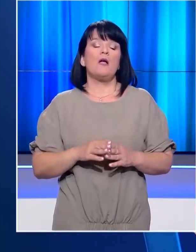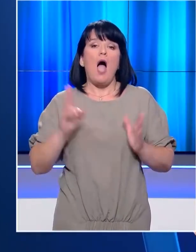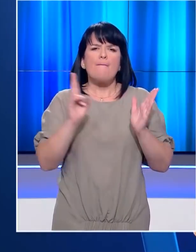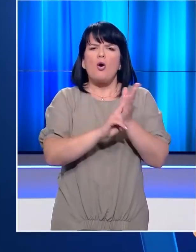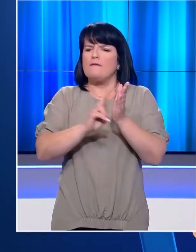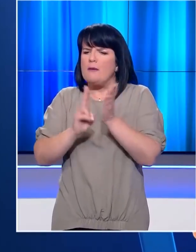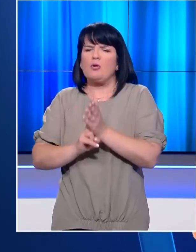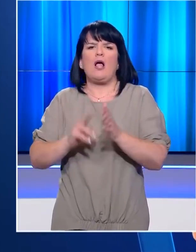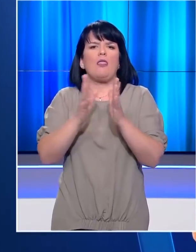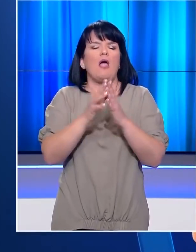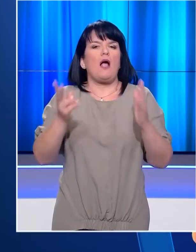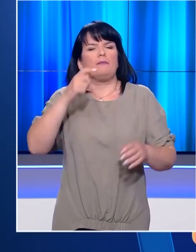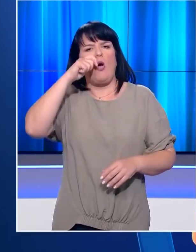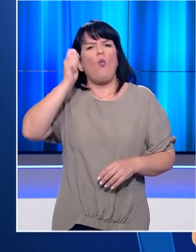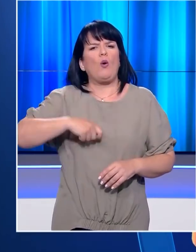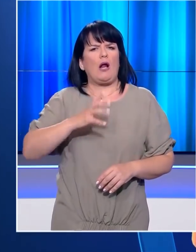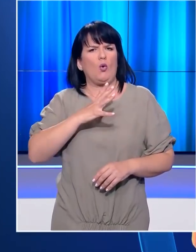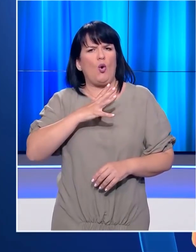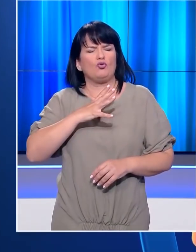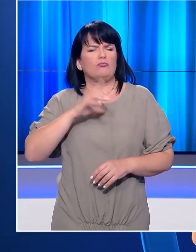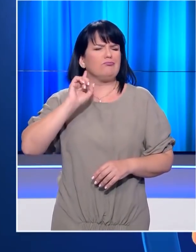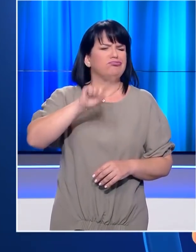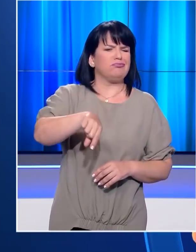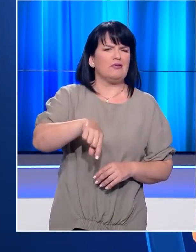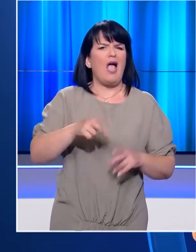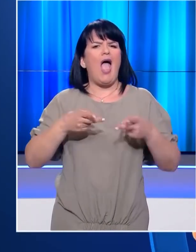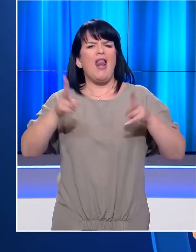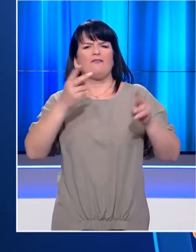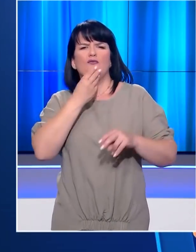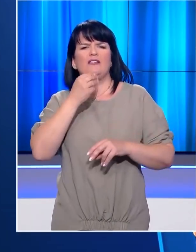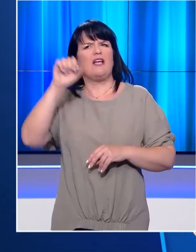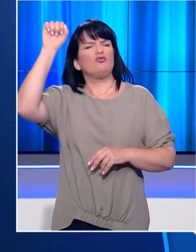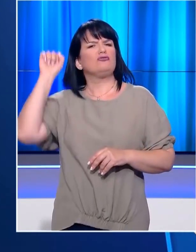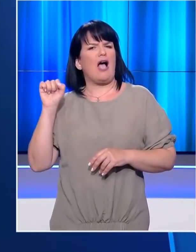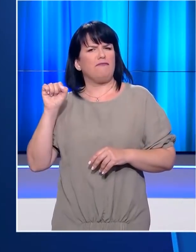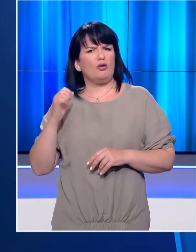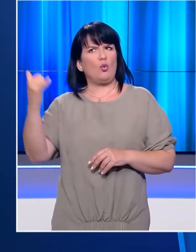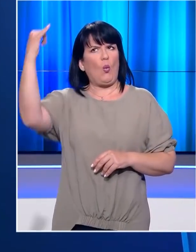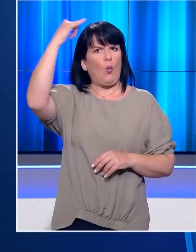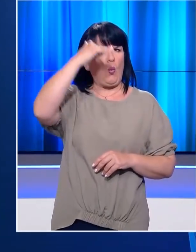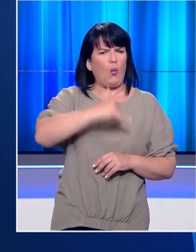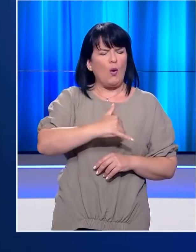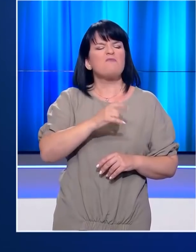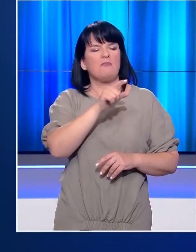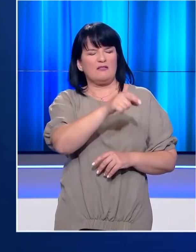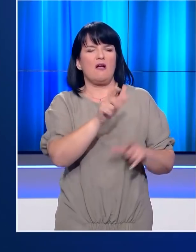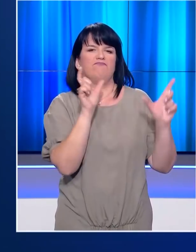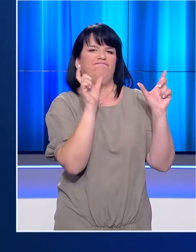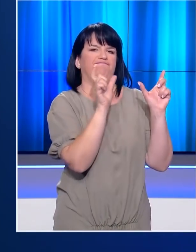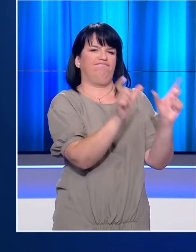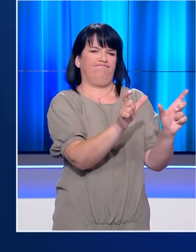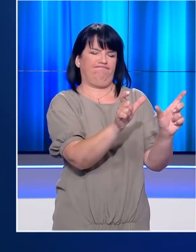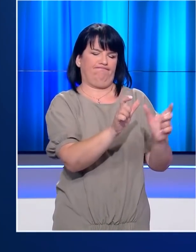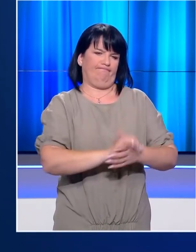απαγορεύσεις, 17 Ουκρανοί πολίτες αψήφισαν τις οδηγίες και έφτασαν το Σάββατο στη χώρα μας από το Κίεβο και βρίσκονται υποκράτησης στο